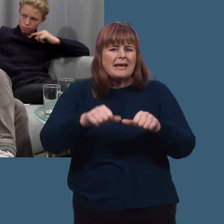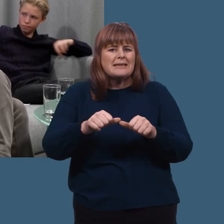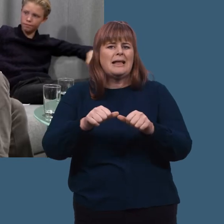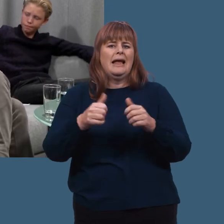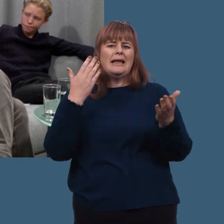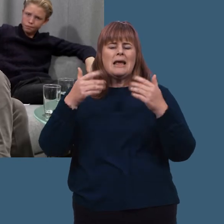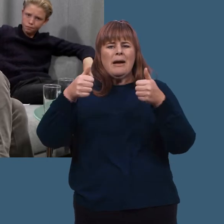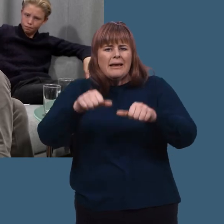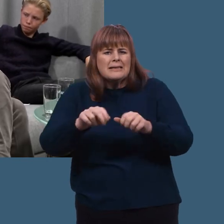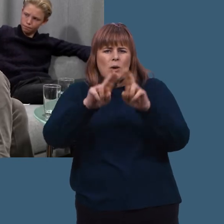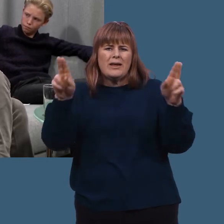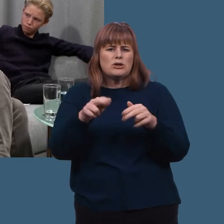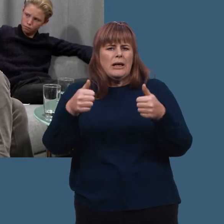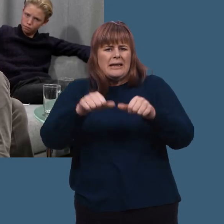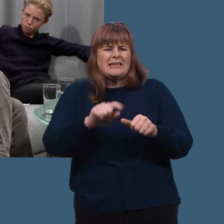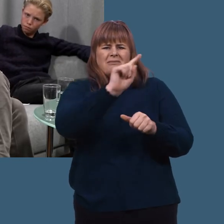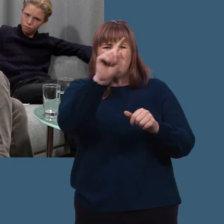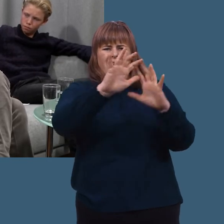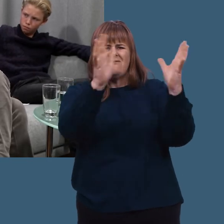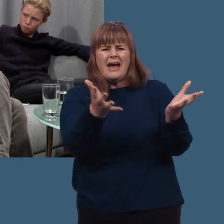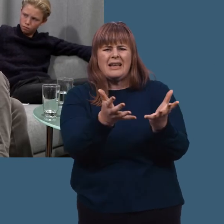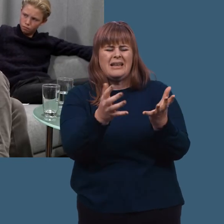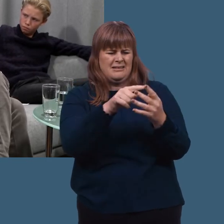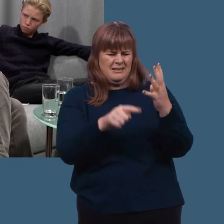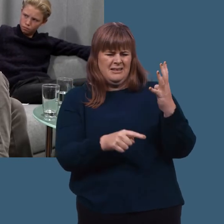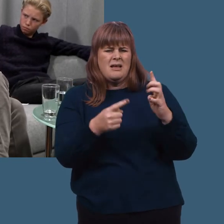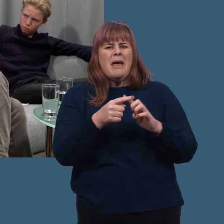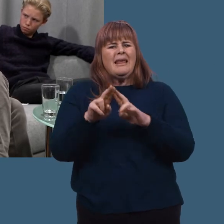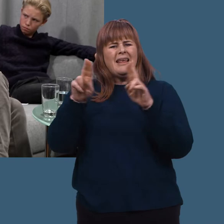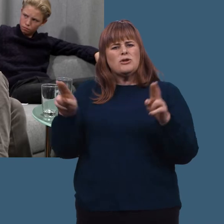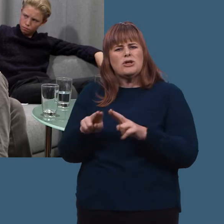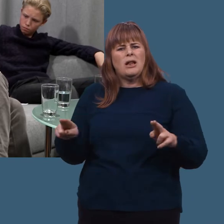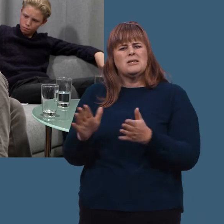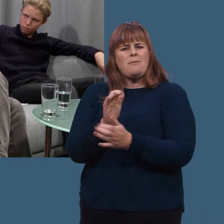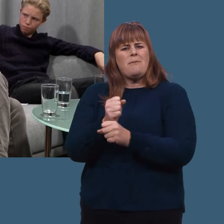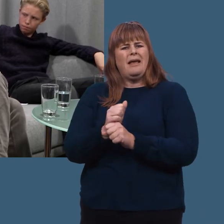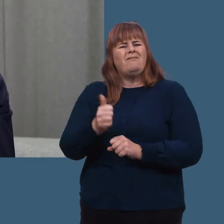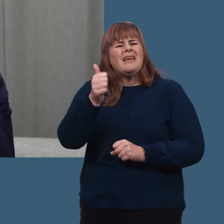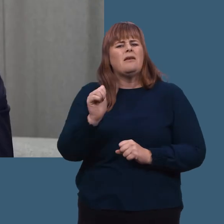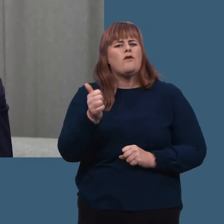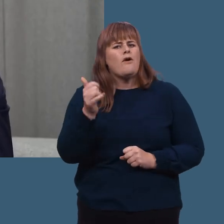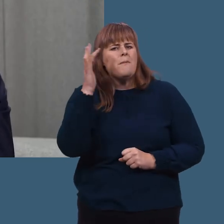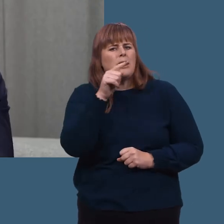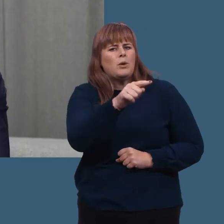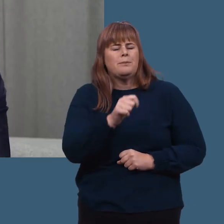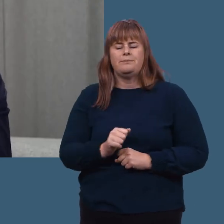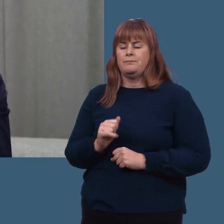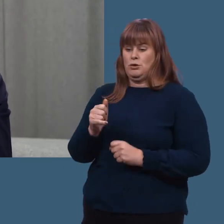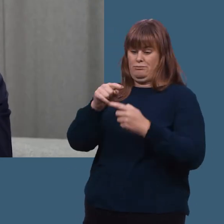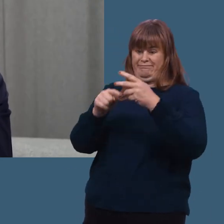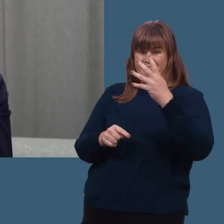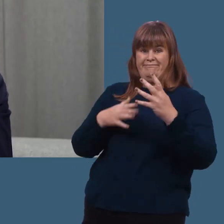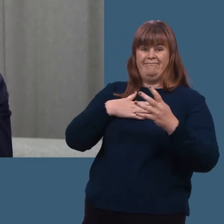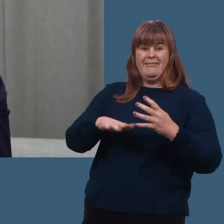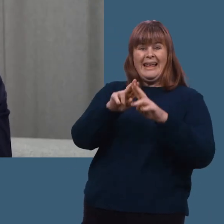mange andre internasjonale kriser rundt om i verden. Hvorfor mener du det er viktig med internasjonal samarbeid? Alle de krisene du